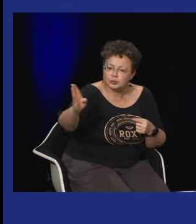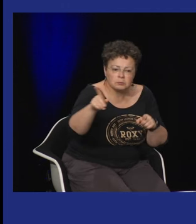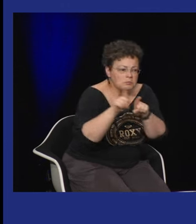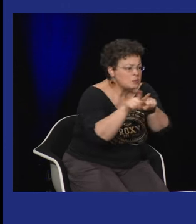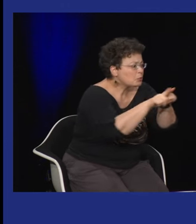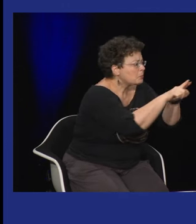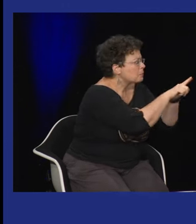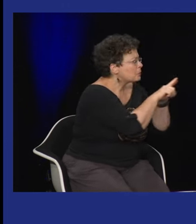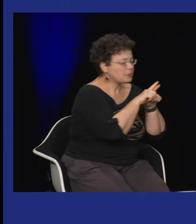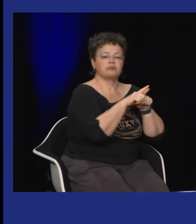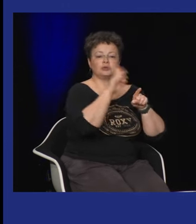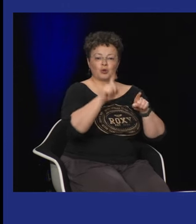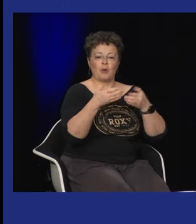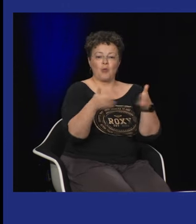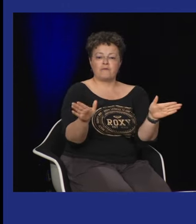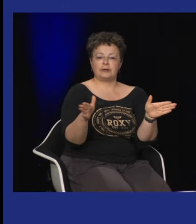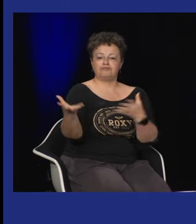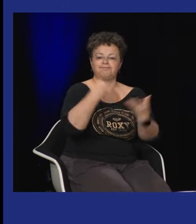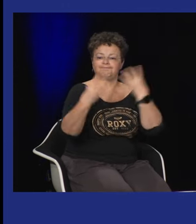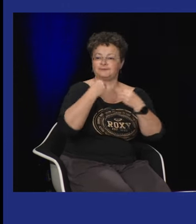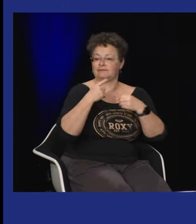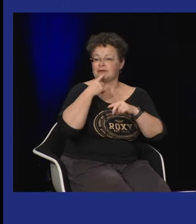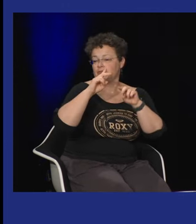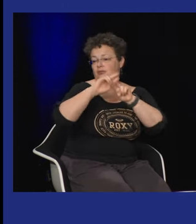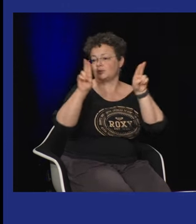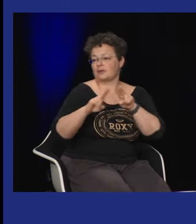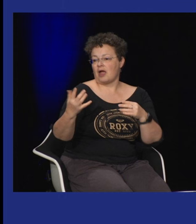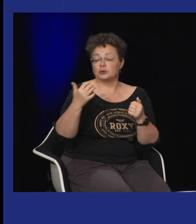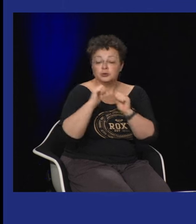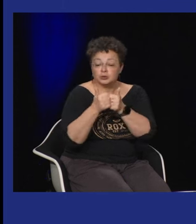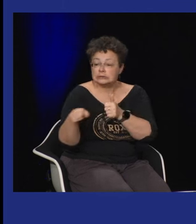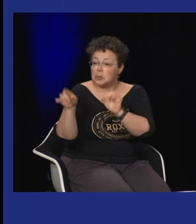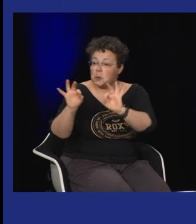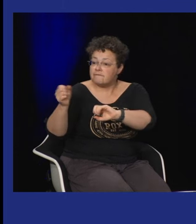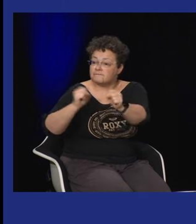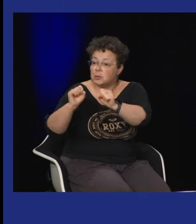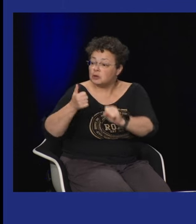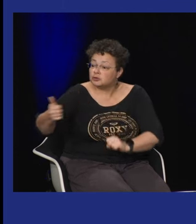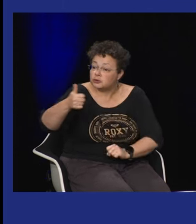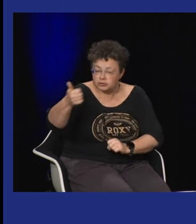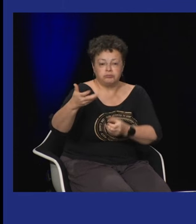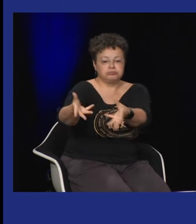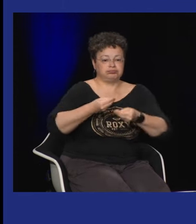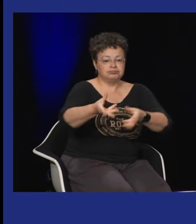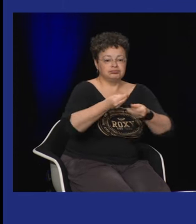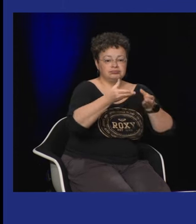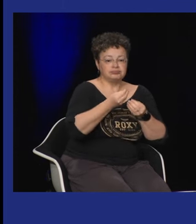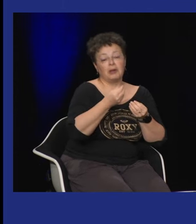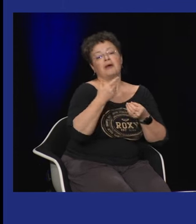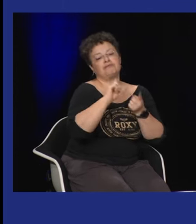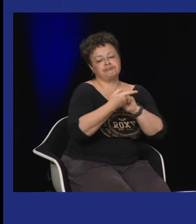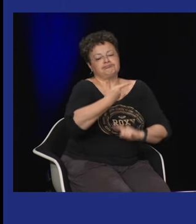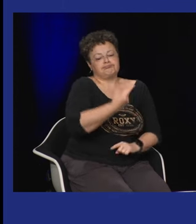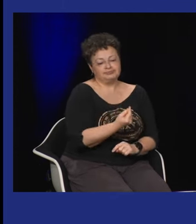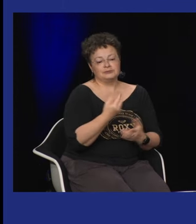s'est dit ah bah oui les européens ils avancent aussi de leur côté mais il faut qu'on accueille aussi tout le monde donc c'est devenu un mouvement un peu international et pas